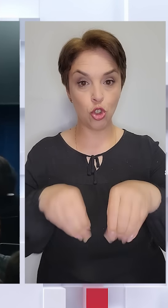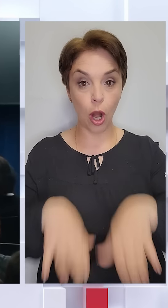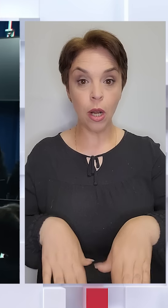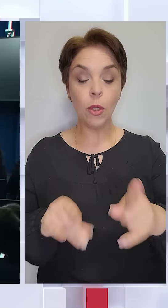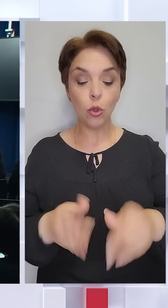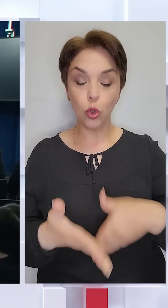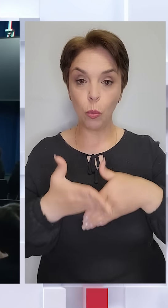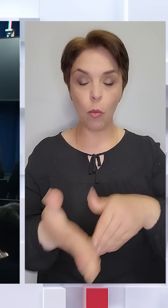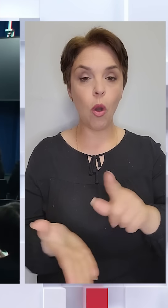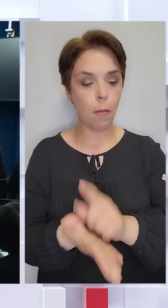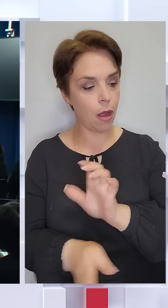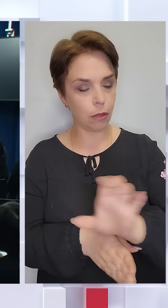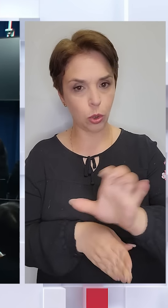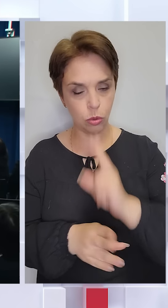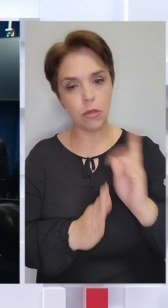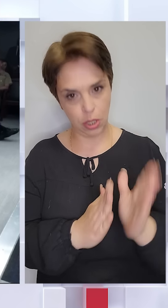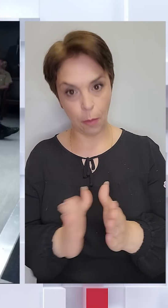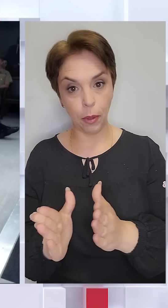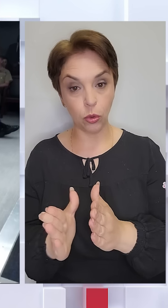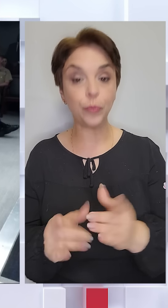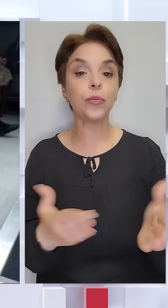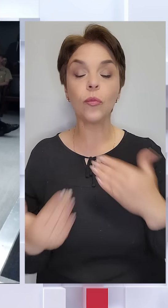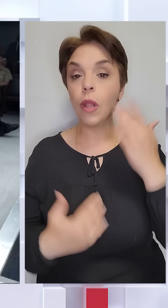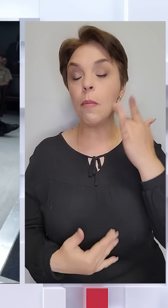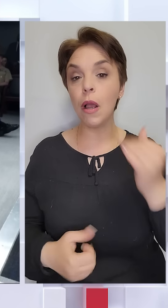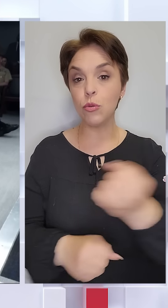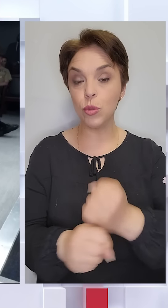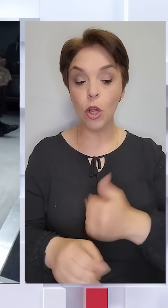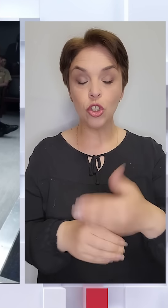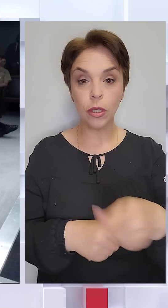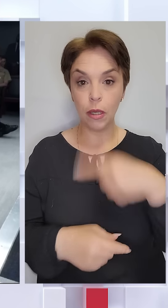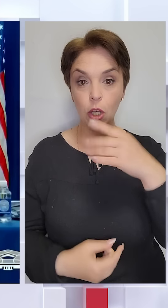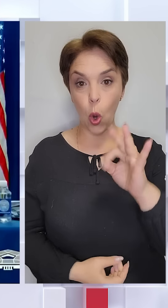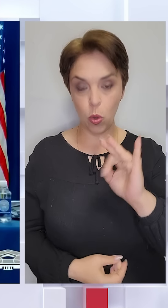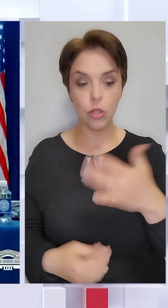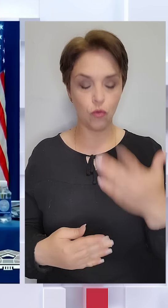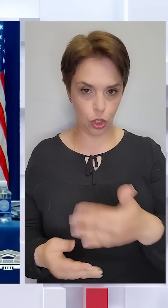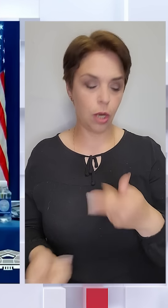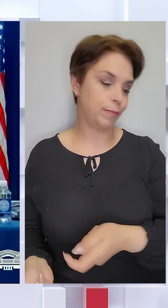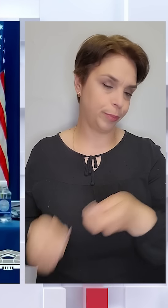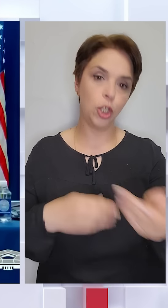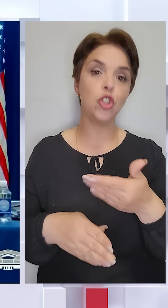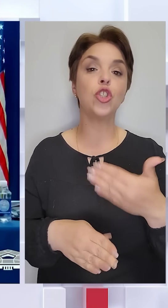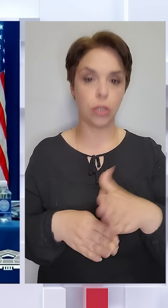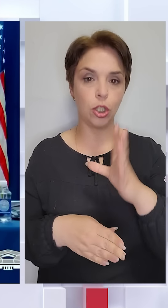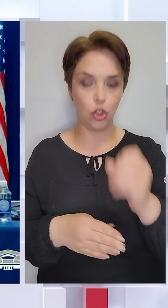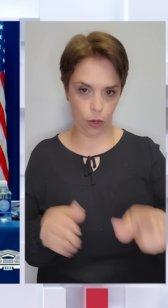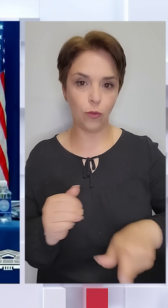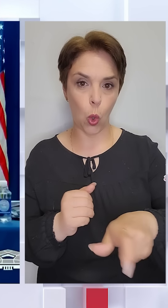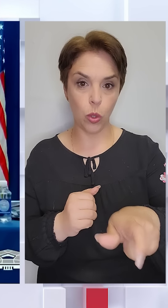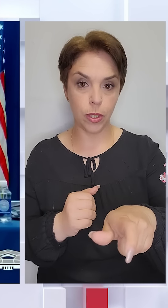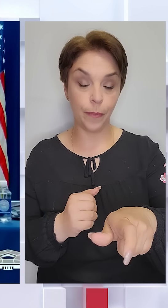допомога має надходити стабільно. Щодо американської зброї частина її, каже Остінь, вже доставлена частина ще в дорозі.